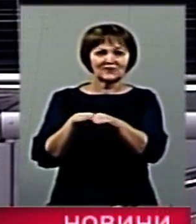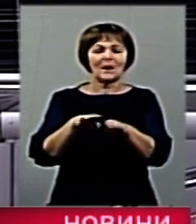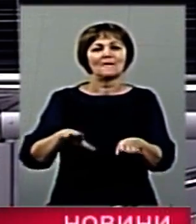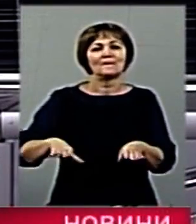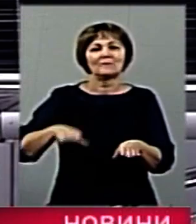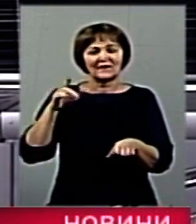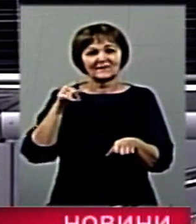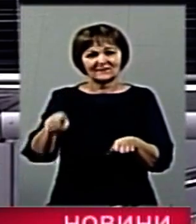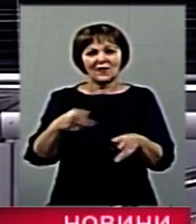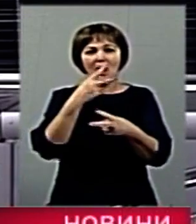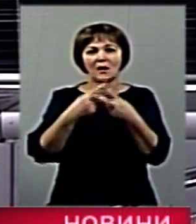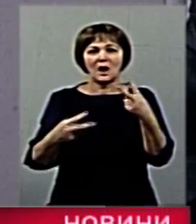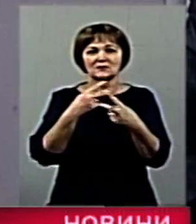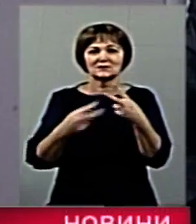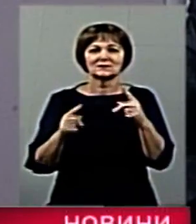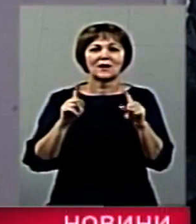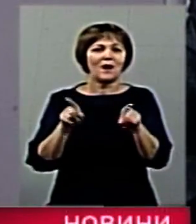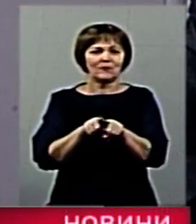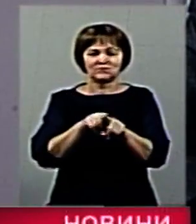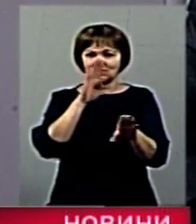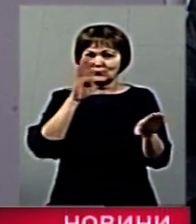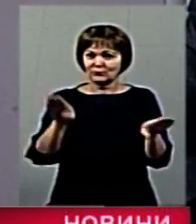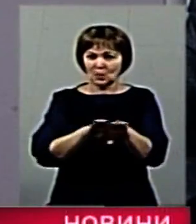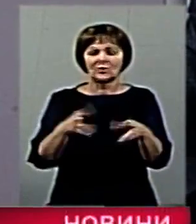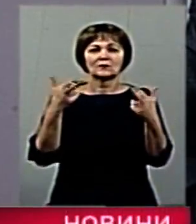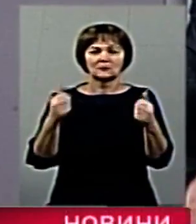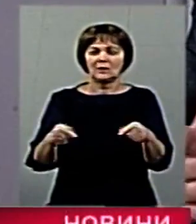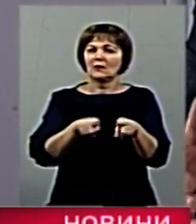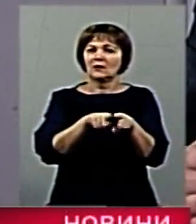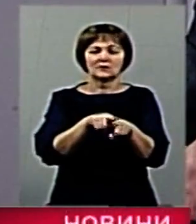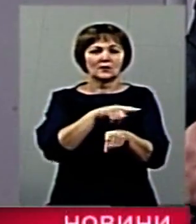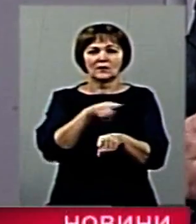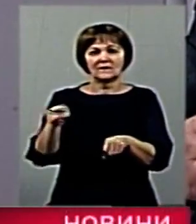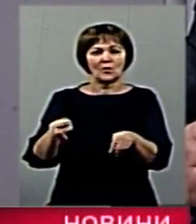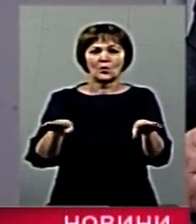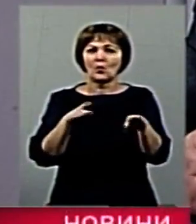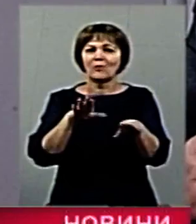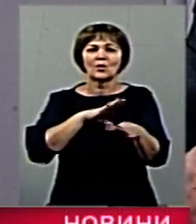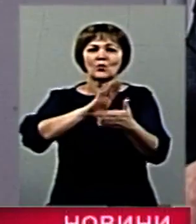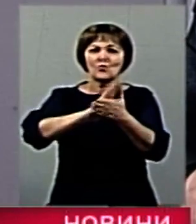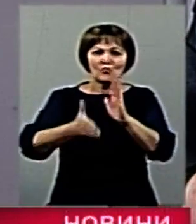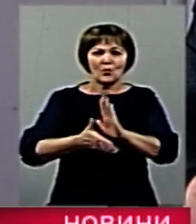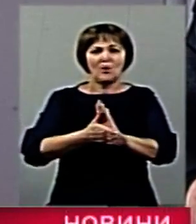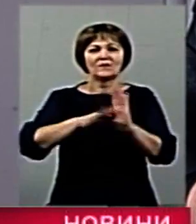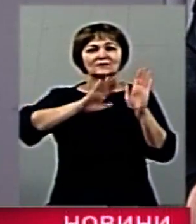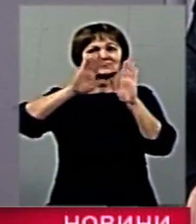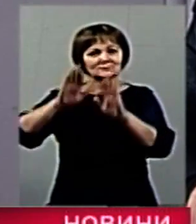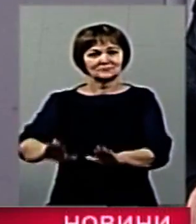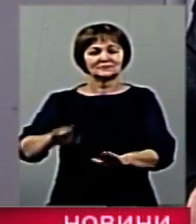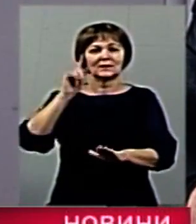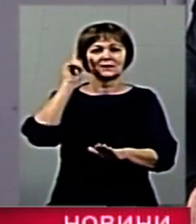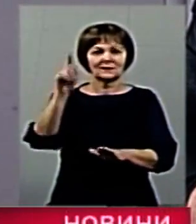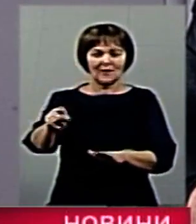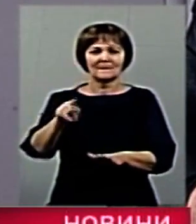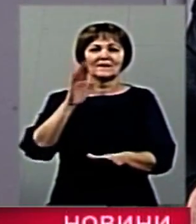концтаборах? Звичайно, можна ставити знак дорівню, тому що умови перебування у